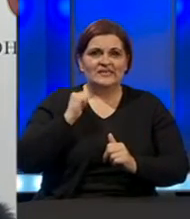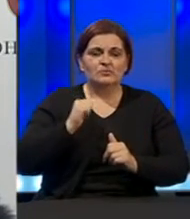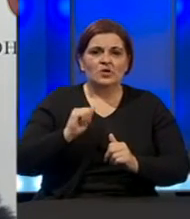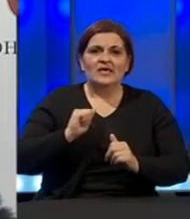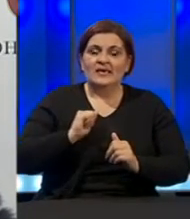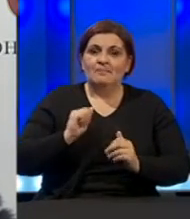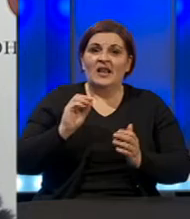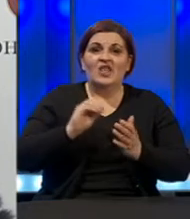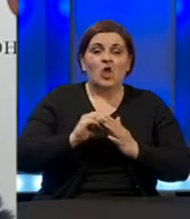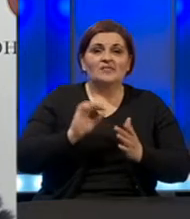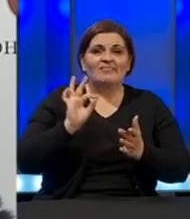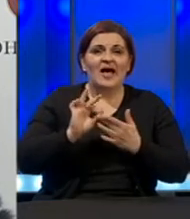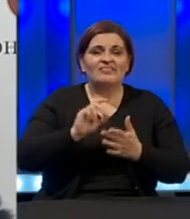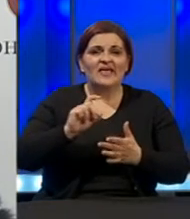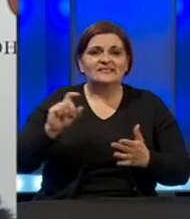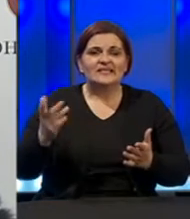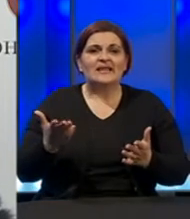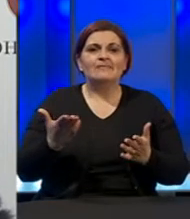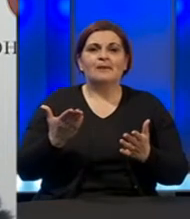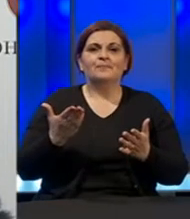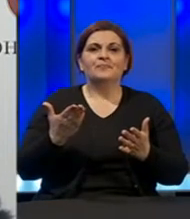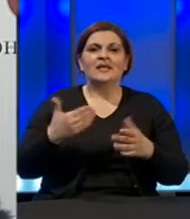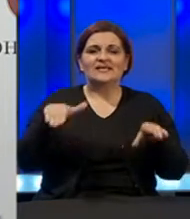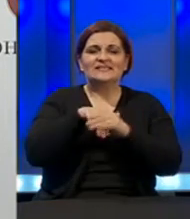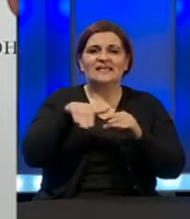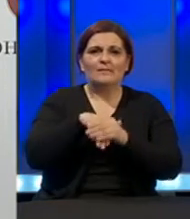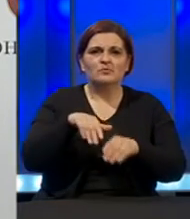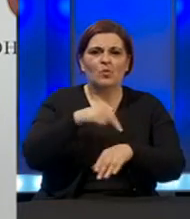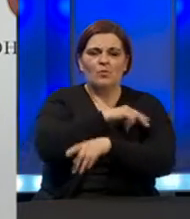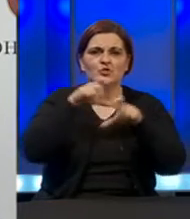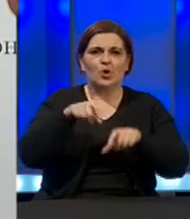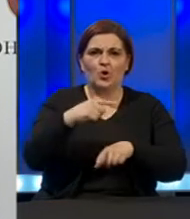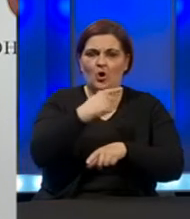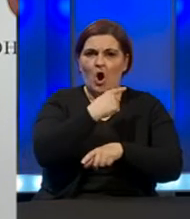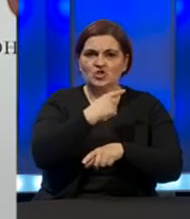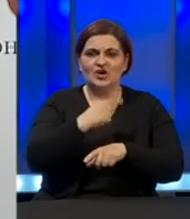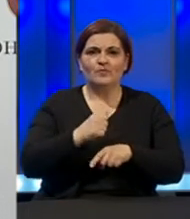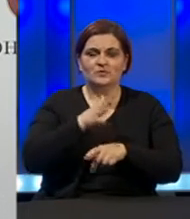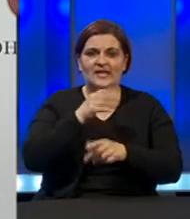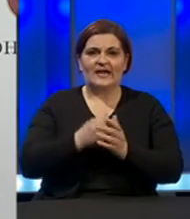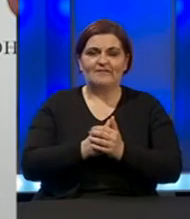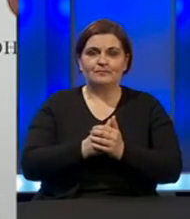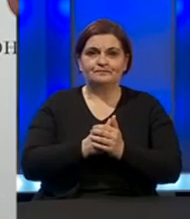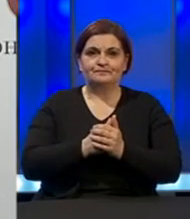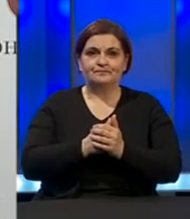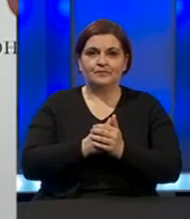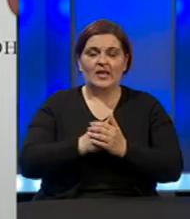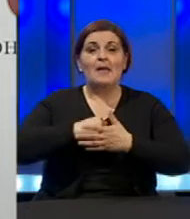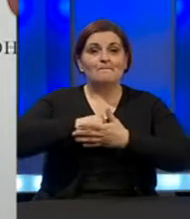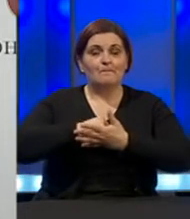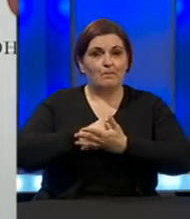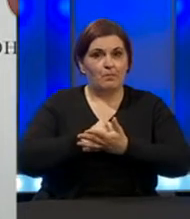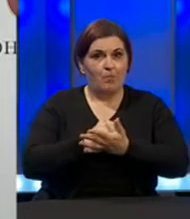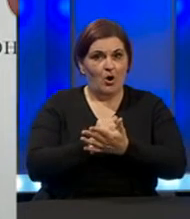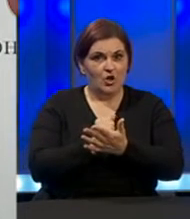dodatna testiranja u poslenika kliničkog centra Univerziteta u Sarajevu. Potvrđeni su